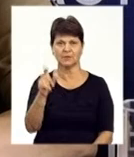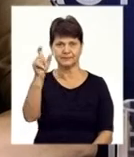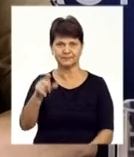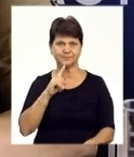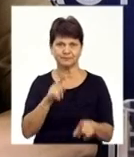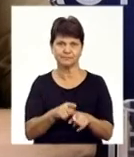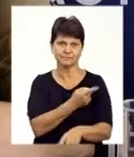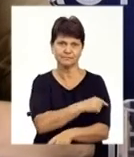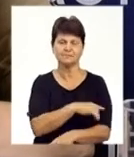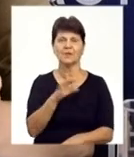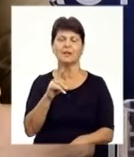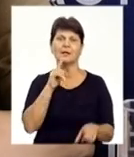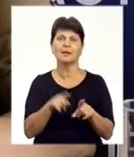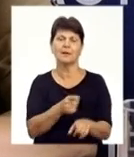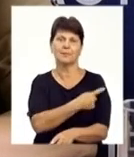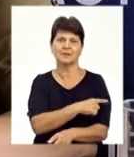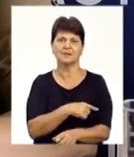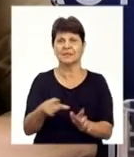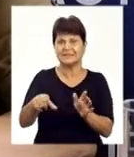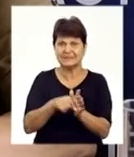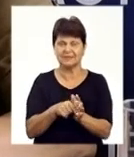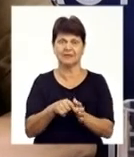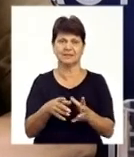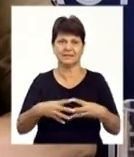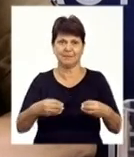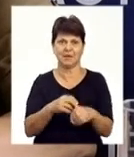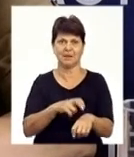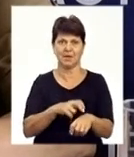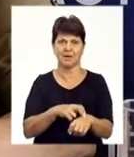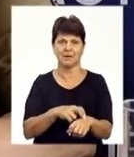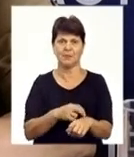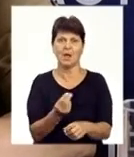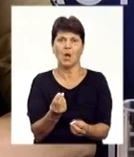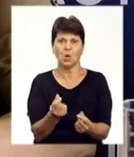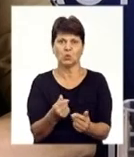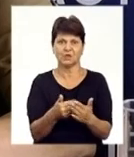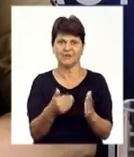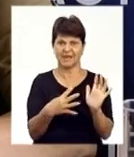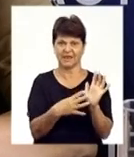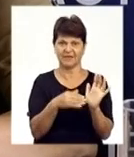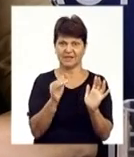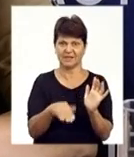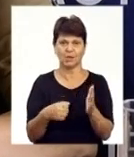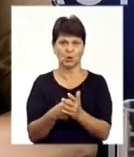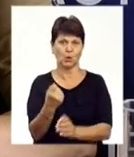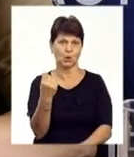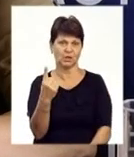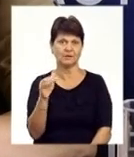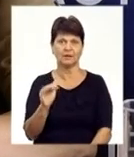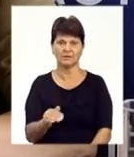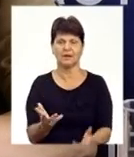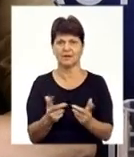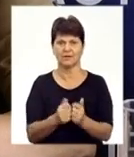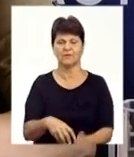медичних сестер, які співпрацюють разом з сімейним лікарем, кошти від 9 тисяч до 11 тисяч